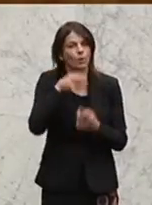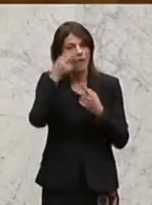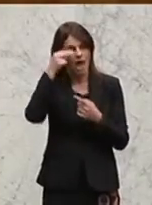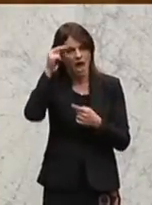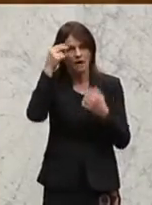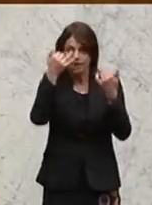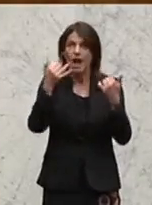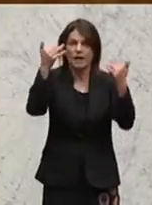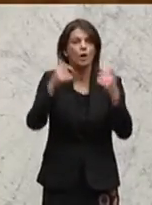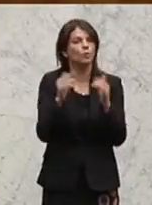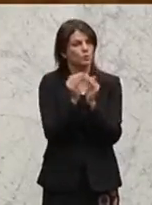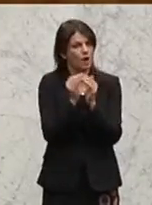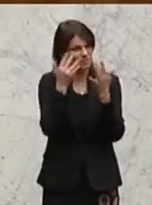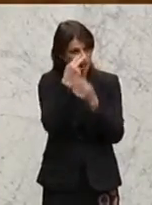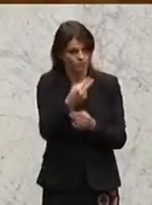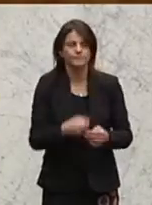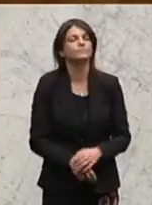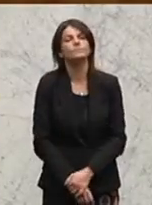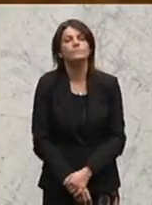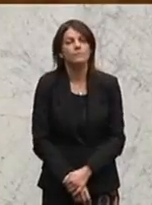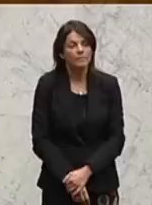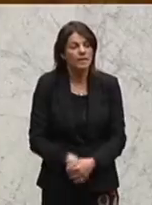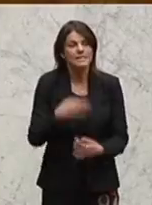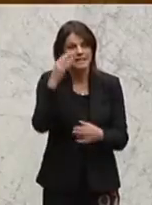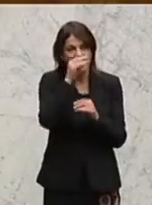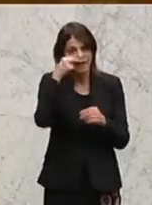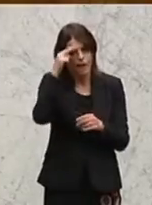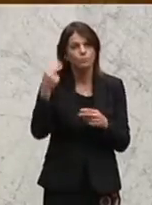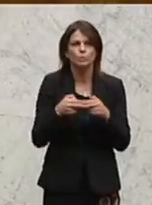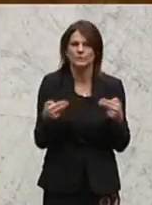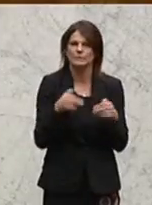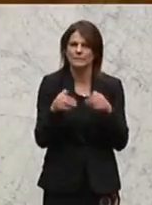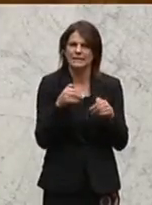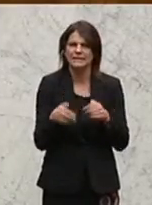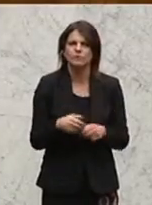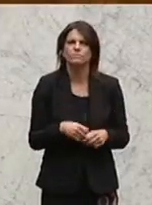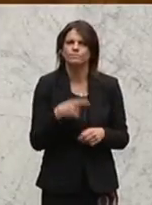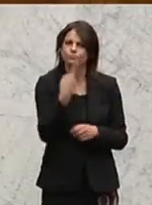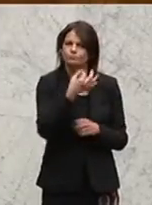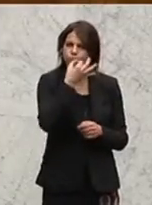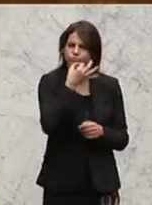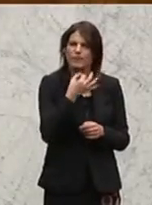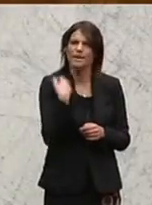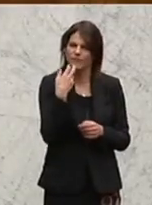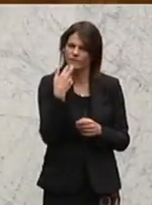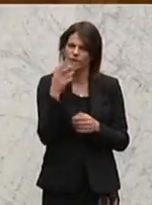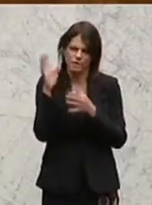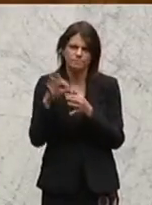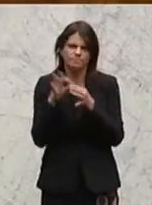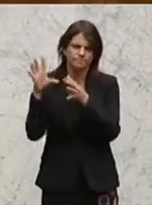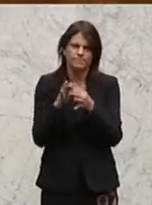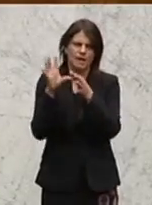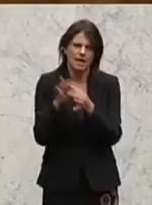auf der Galerie und vor den Bildschirmen. Sehr geehrter Herr Bundesminister, ich werde Ihre Anregungen aufgreifen und versuche jetzt